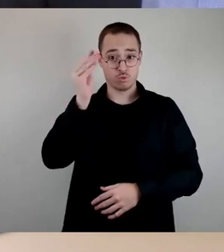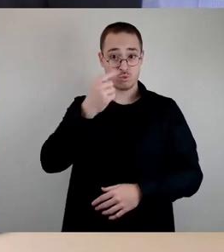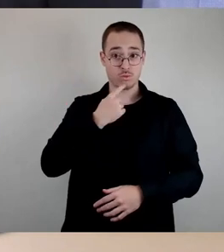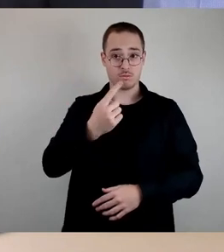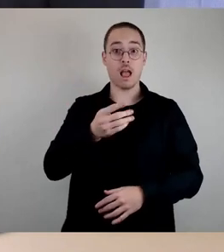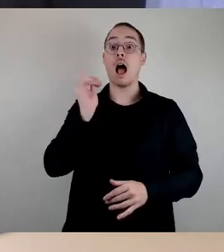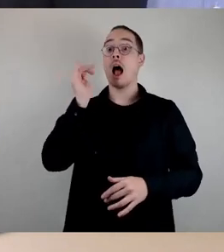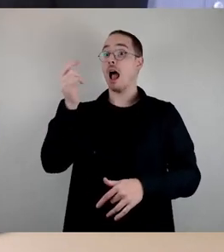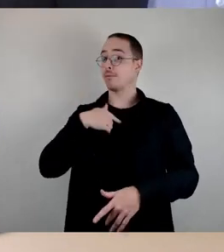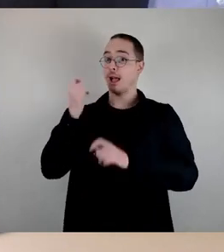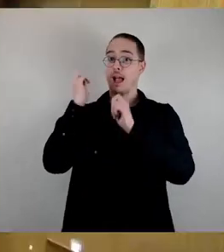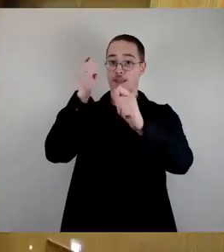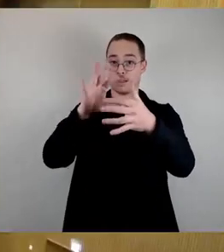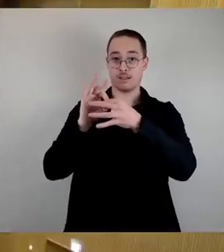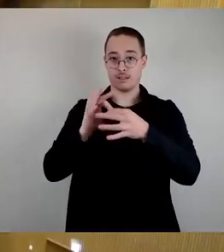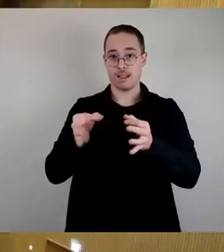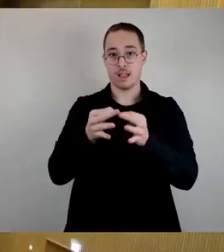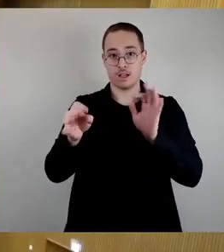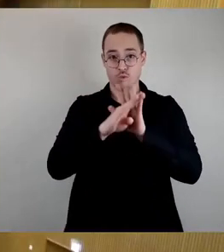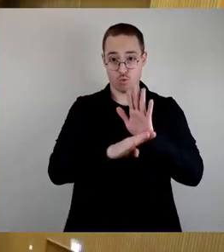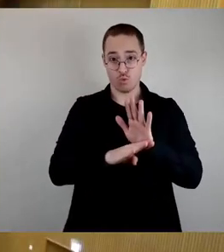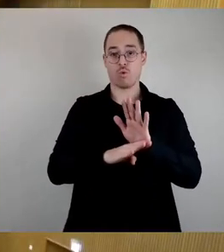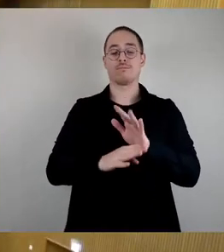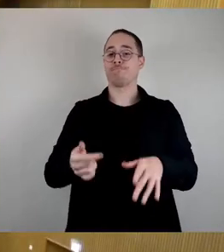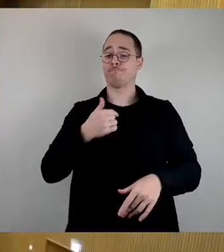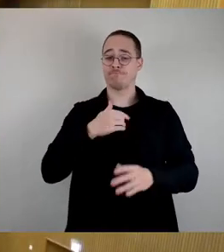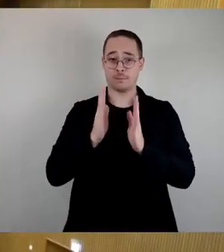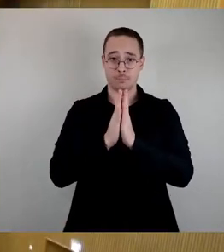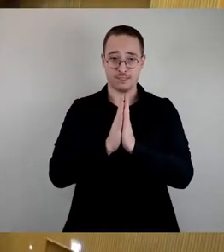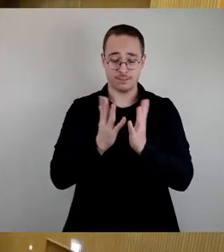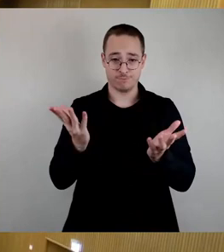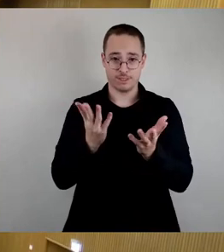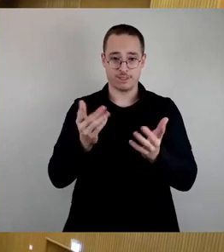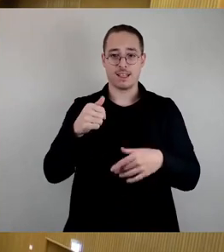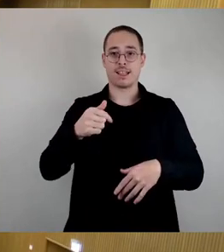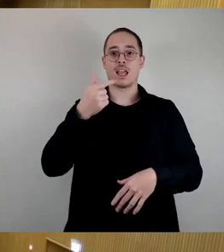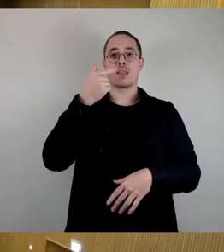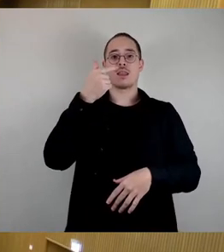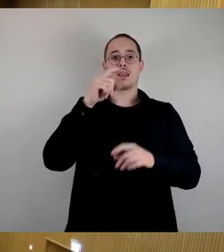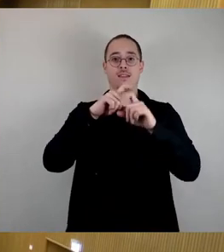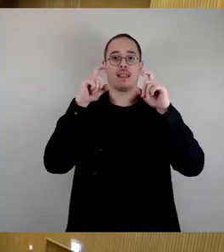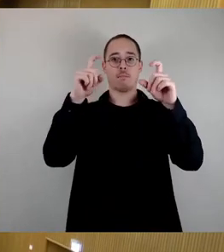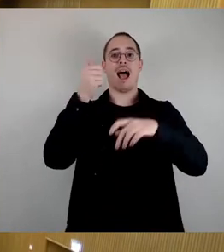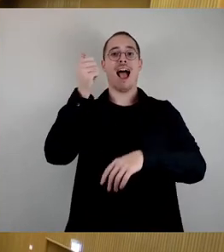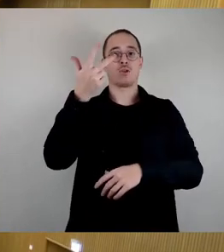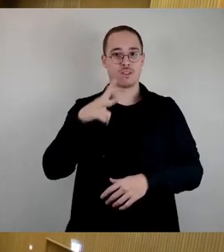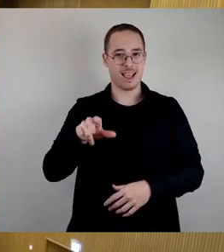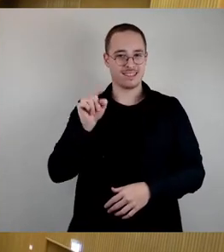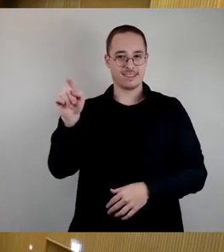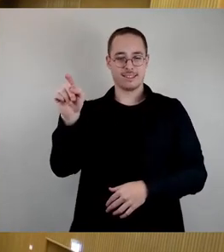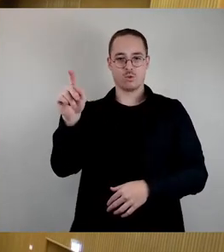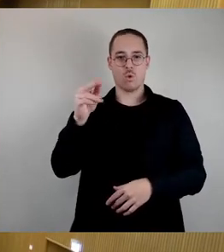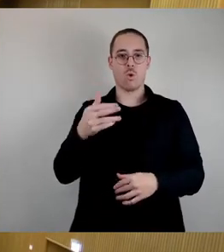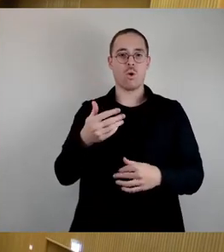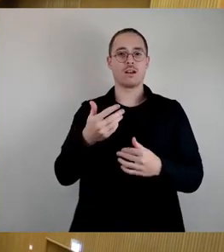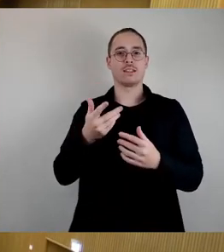Tagesordnung. Und zwar möchte ich darum bitten, dass wir beantragen, dass wir den Top 31, das ist die Zweckentfremdung für das